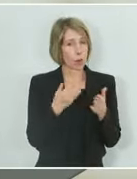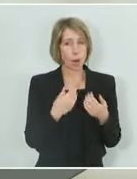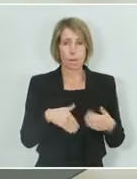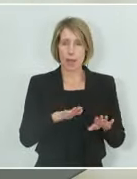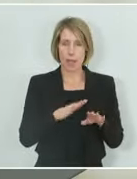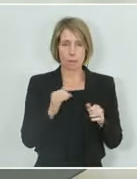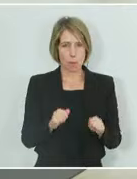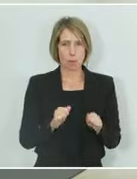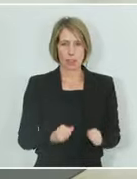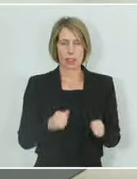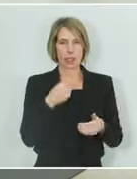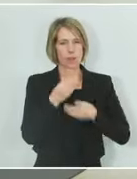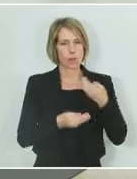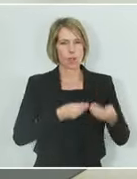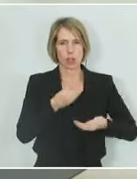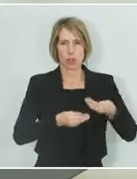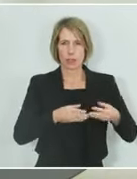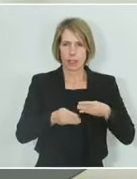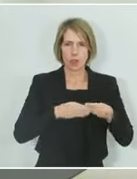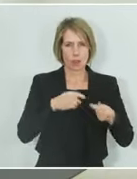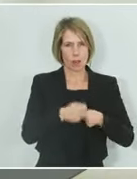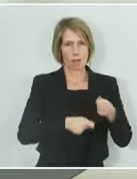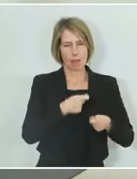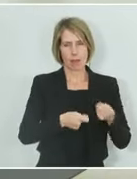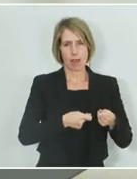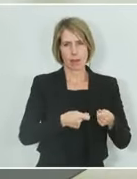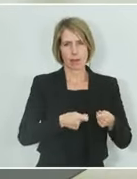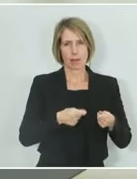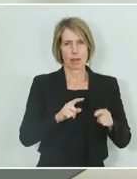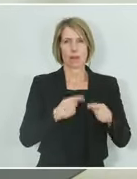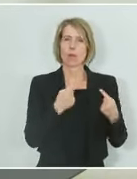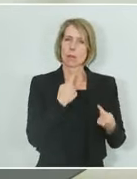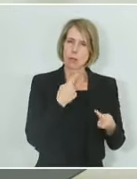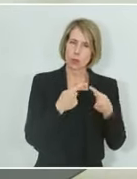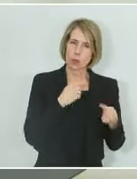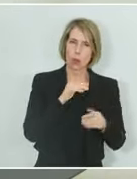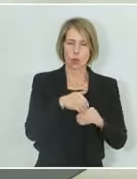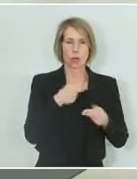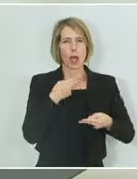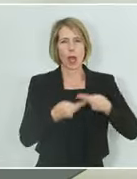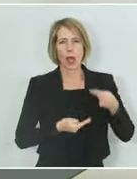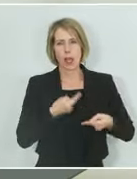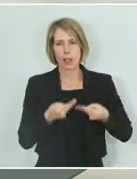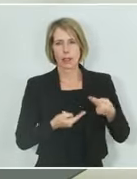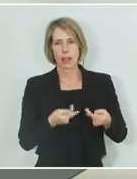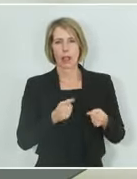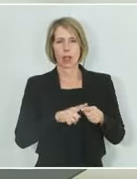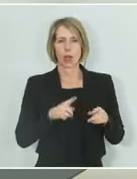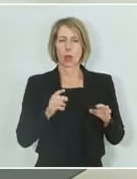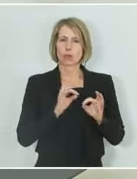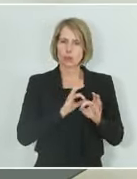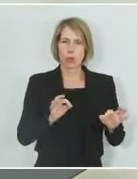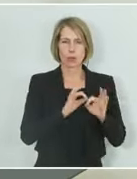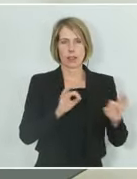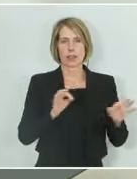und Handel. Wir sprachen über den Ausbau der schon ausgezeichneten bilateralen